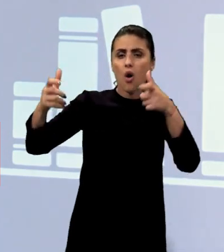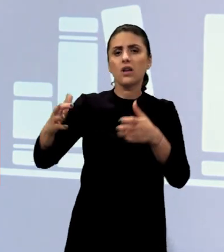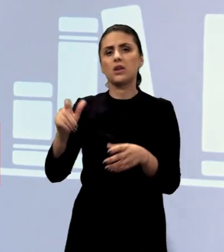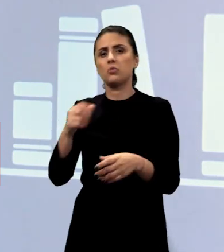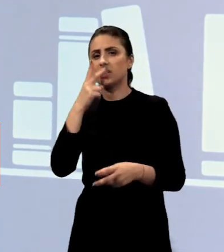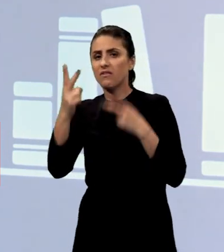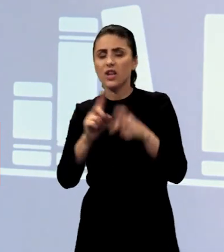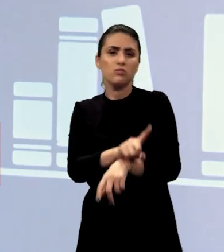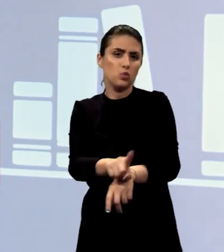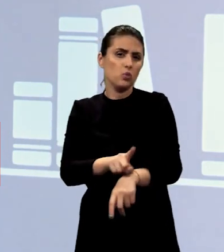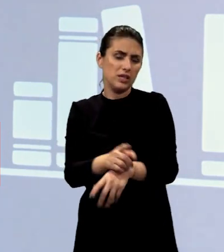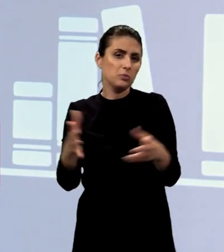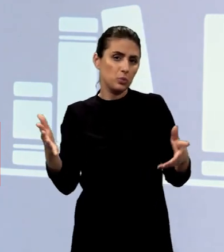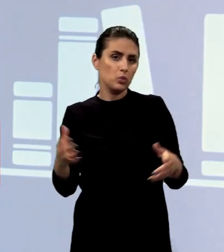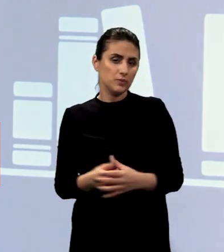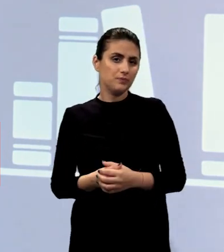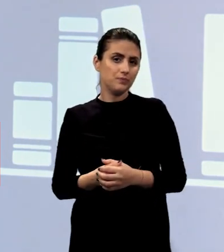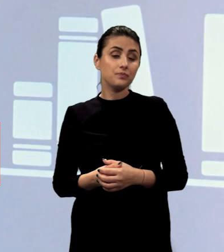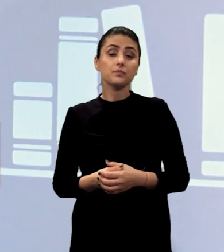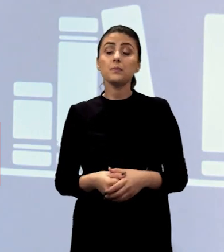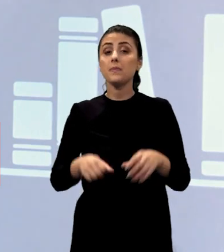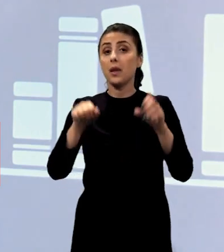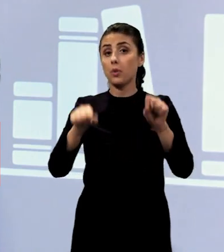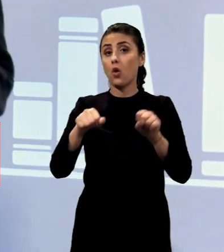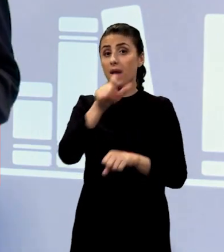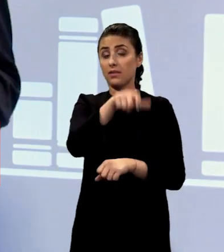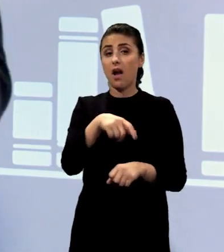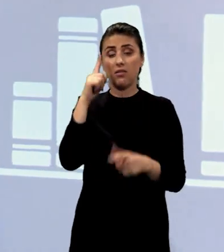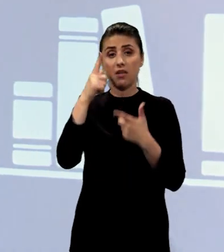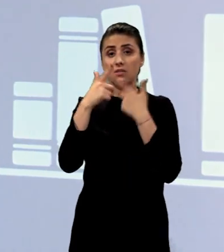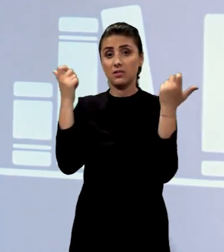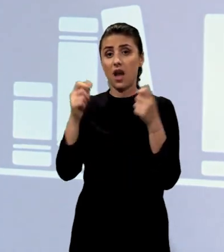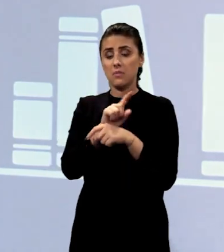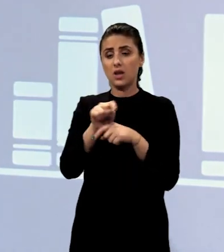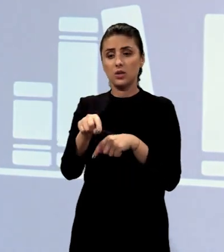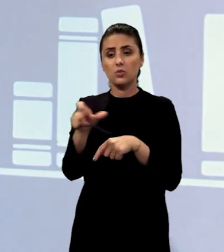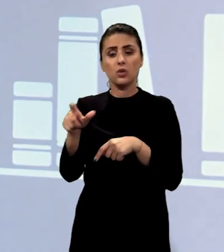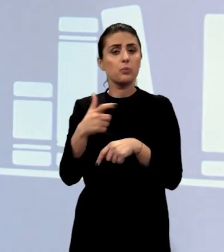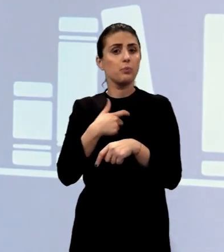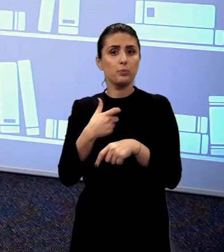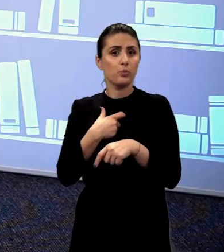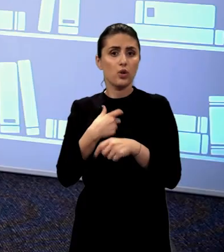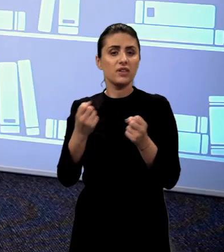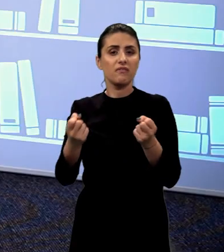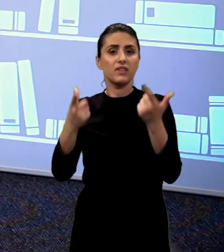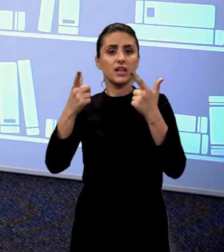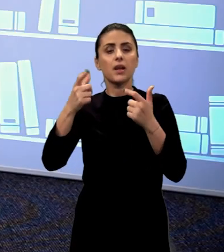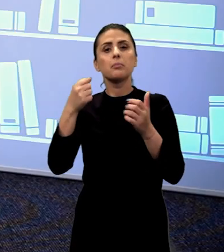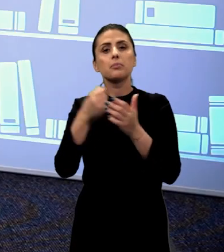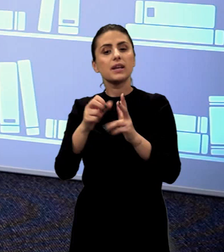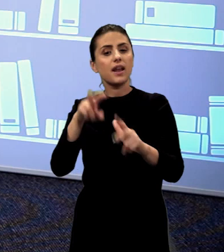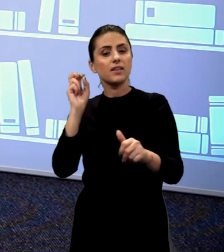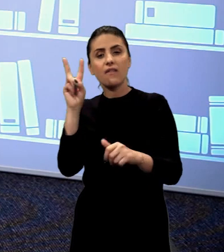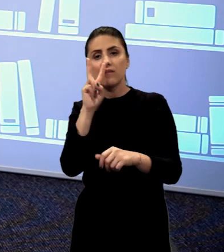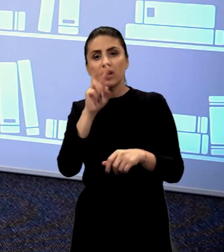trebuiau văzute și vizitate. Proprietarul își-a dat seama că în ritmul acesta nu vor finaliza tranzacția